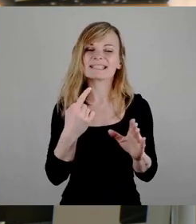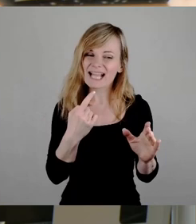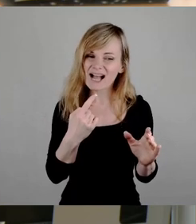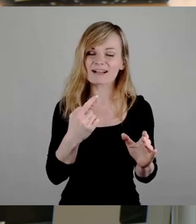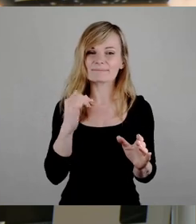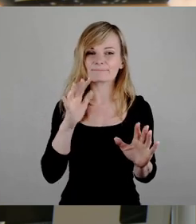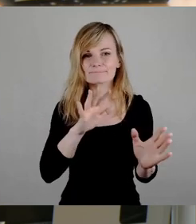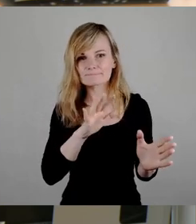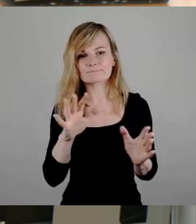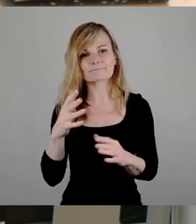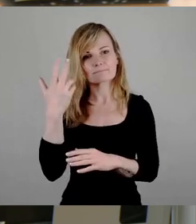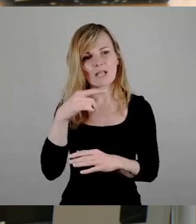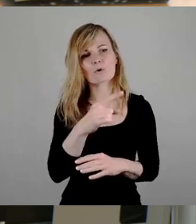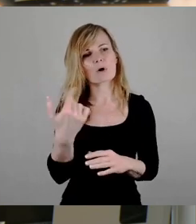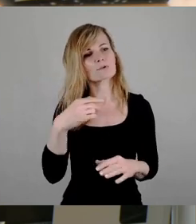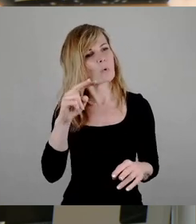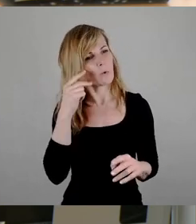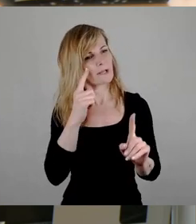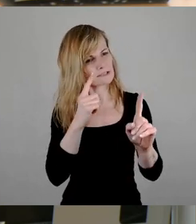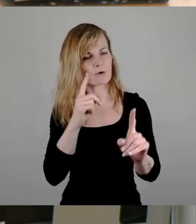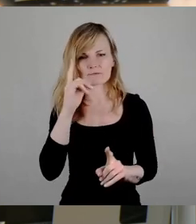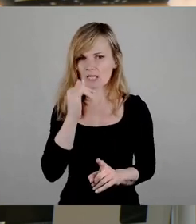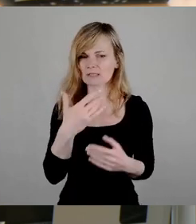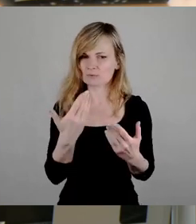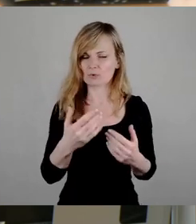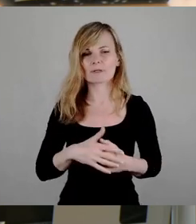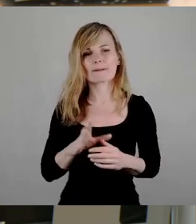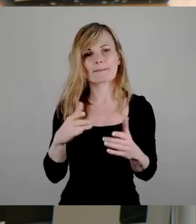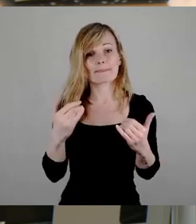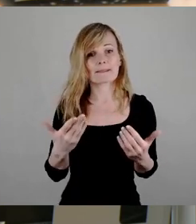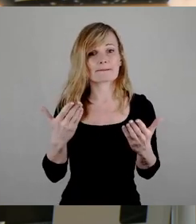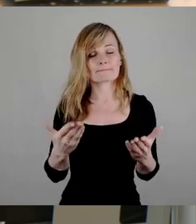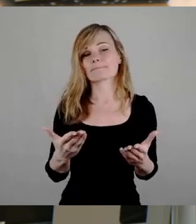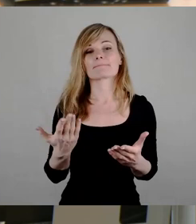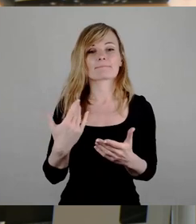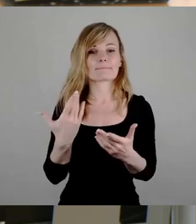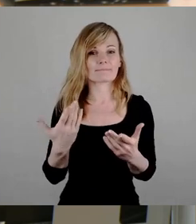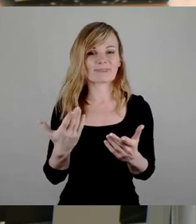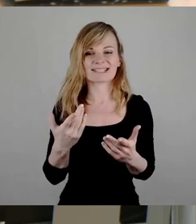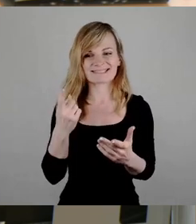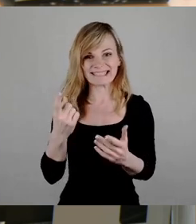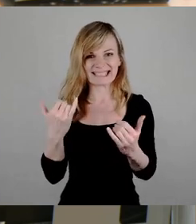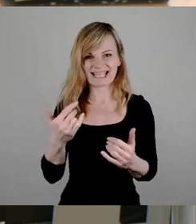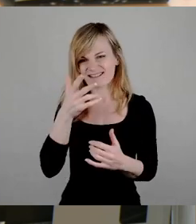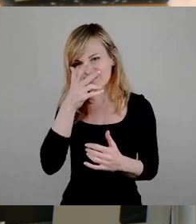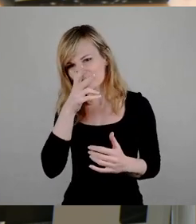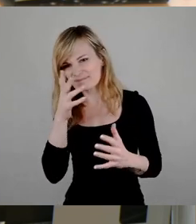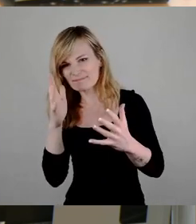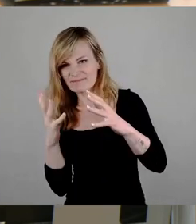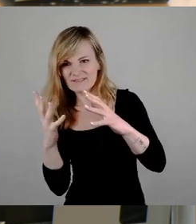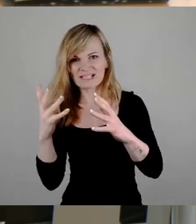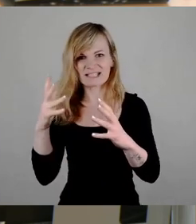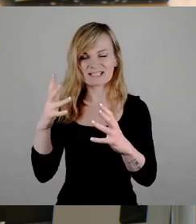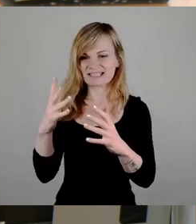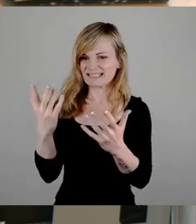Herr Göhler, der hört sich mir mal zu, das ist derzeit eine völlig marode Einrichtung. Und